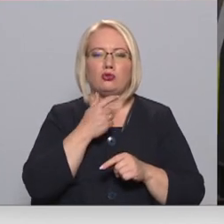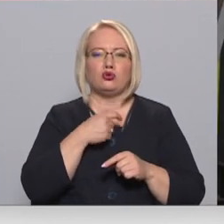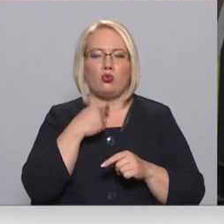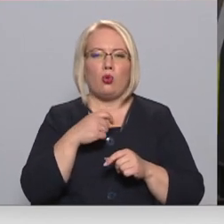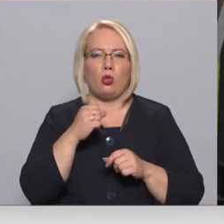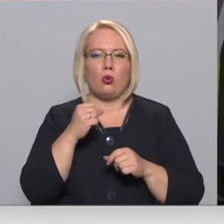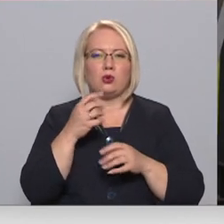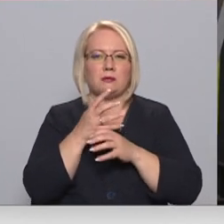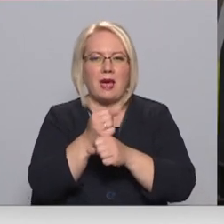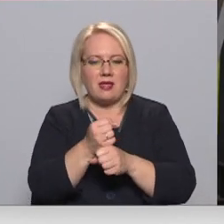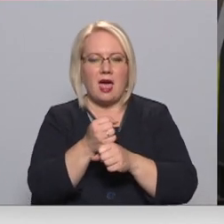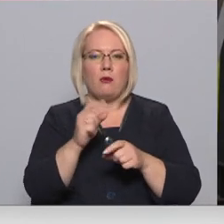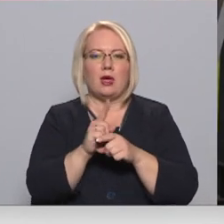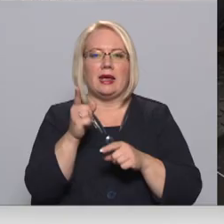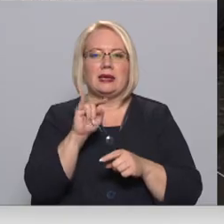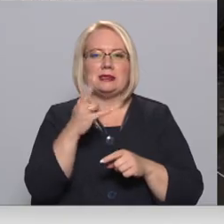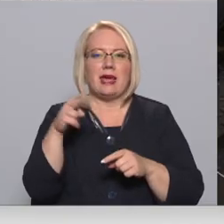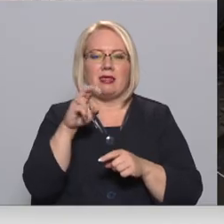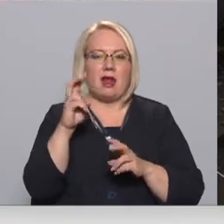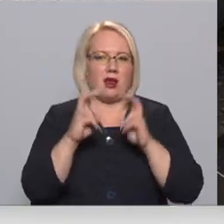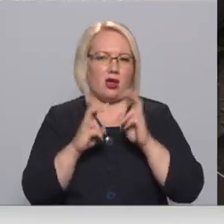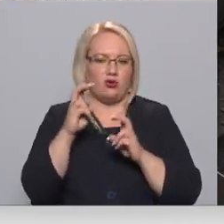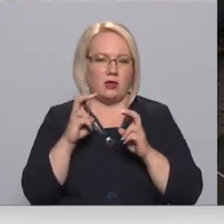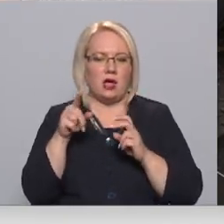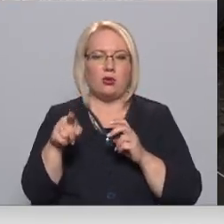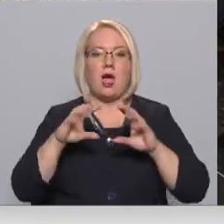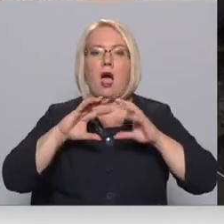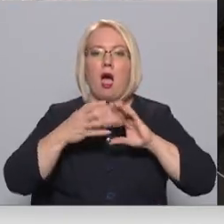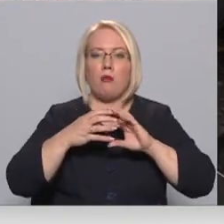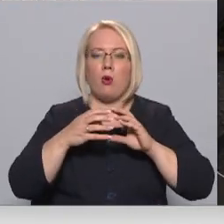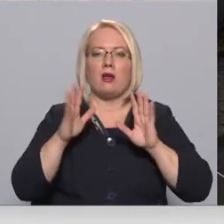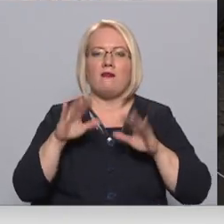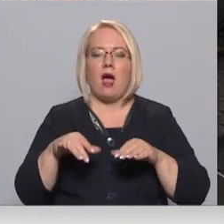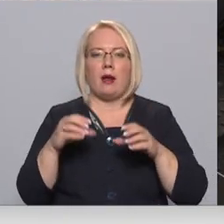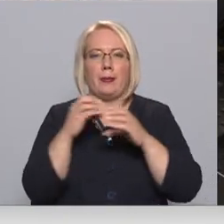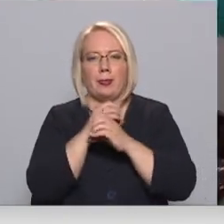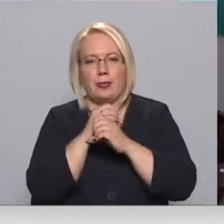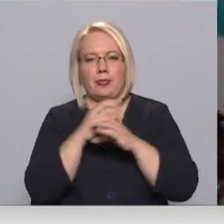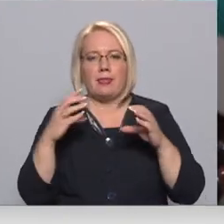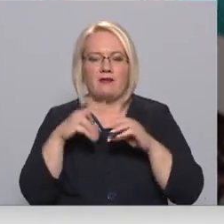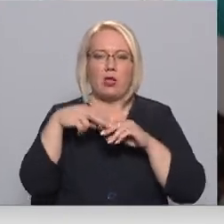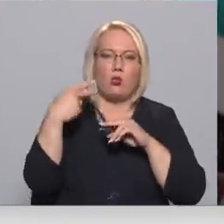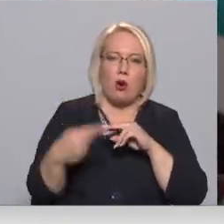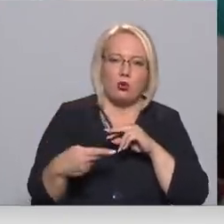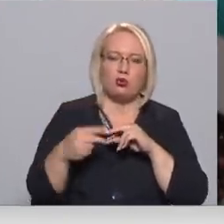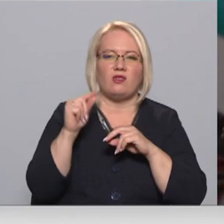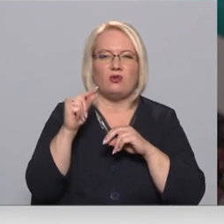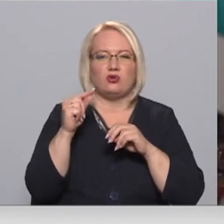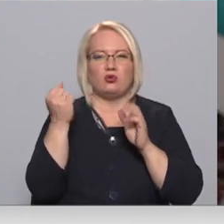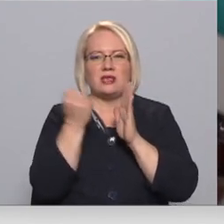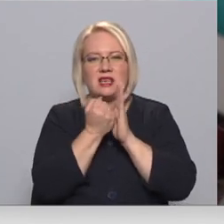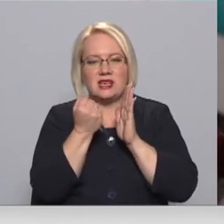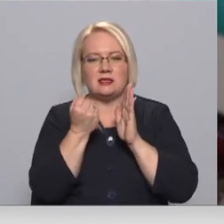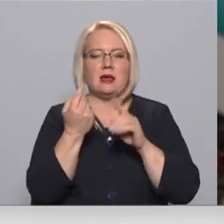saimniecības fiziski netiek līdz lasīšanai. Tie ir arī āboli, kas varbūt izmērā mazāki, nokrituši zemē vai mazliet iedauzīti,